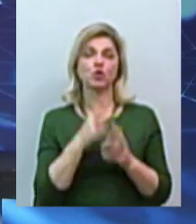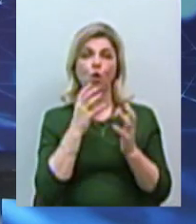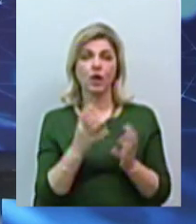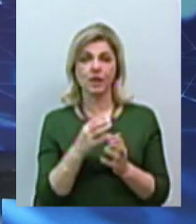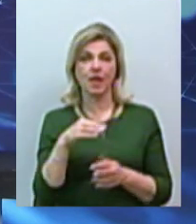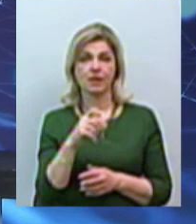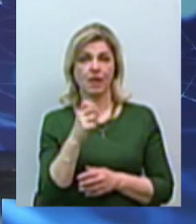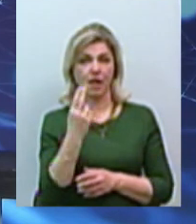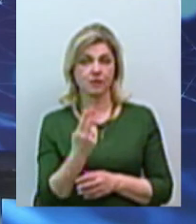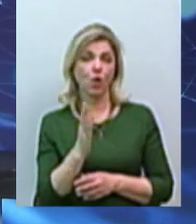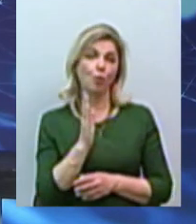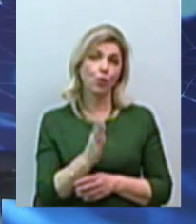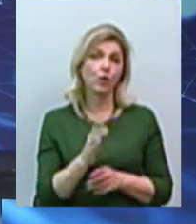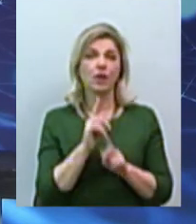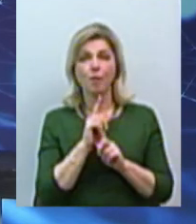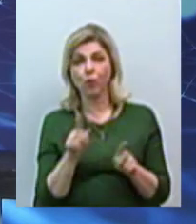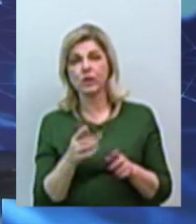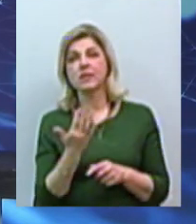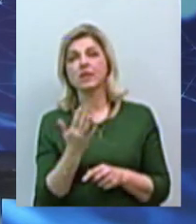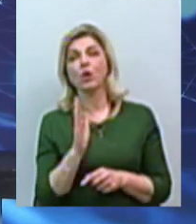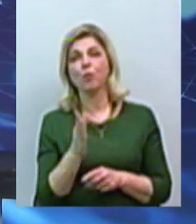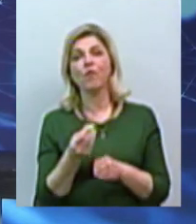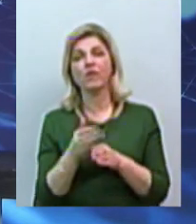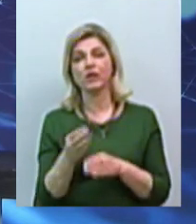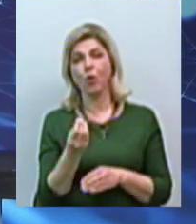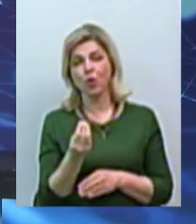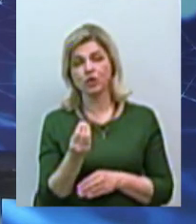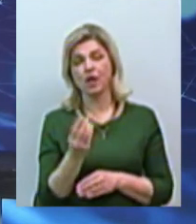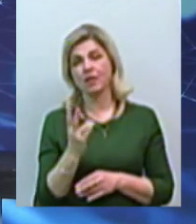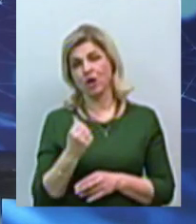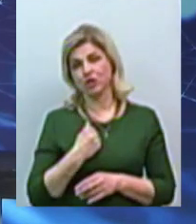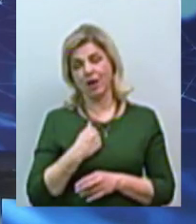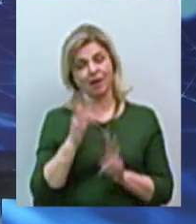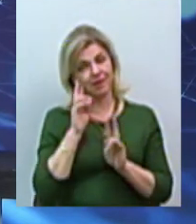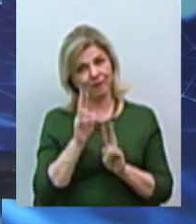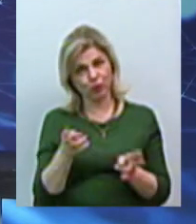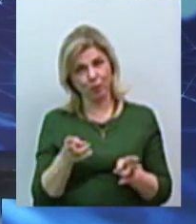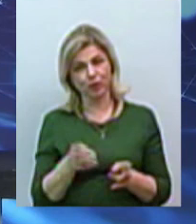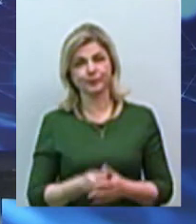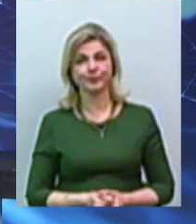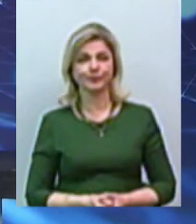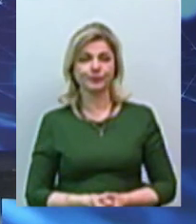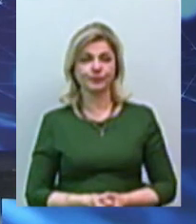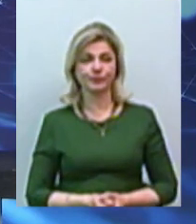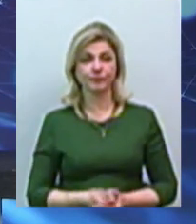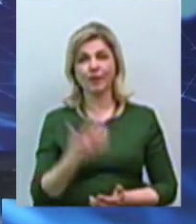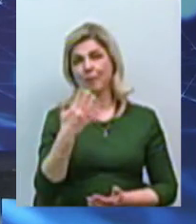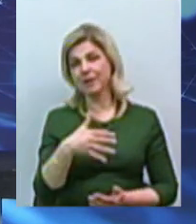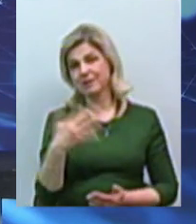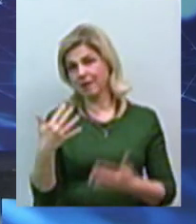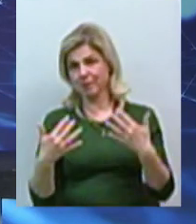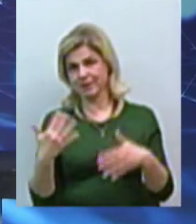Але буде так чи не буде, і скільки будуть виділятися кошти, на жаль, мені невідомо. Тобто, 50 на 50.